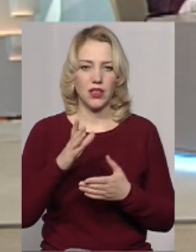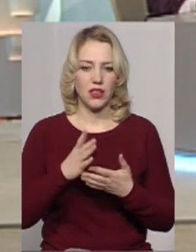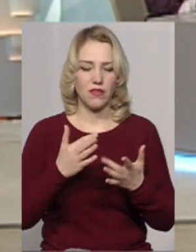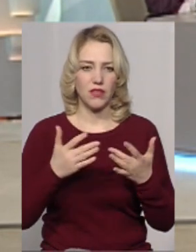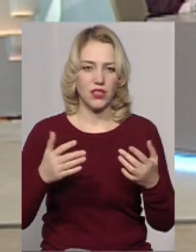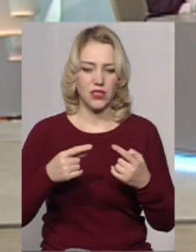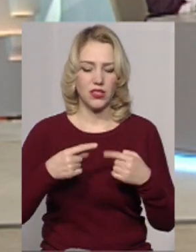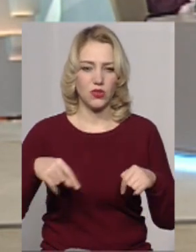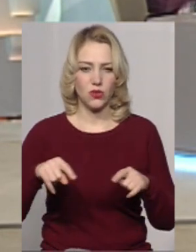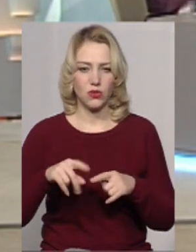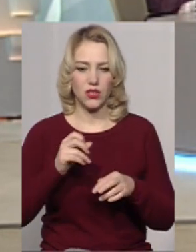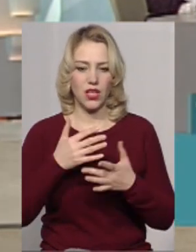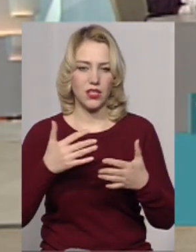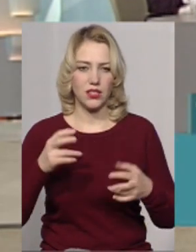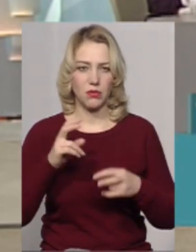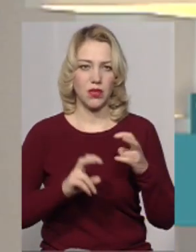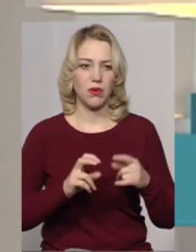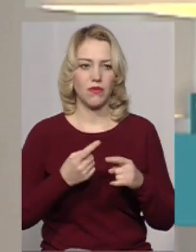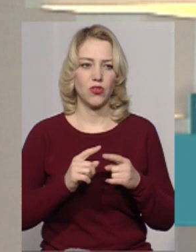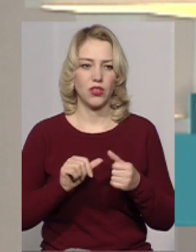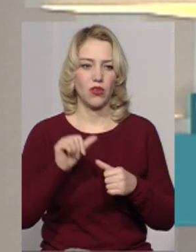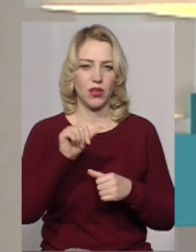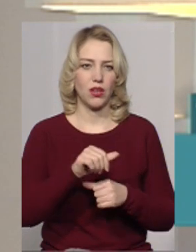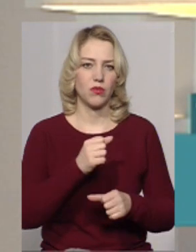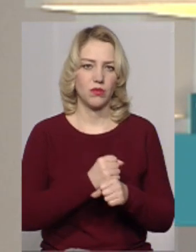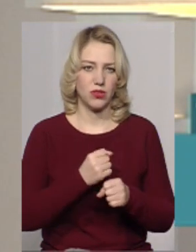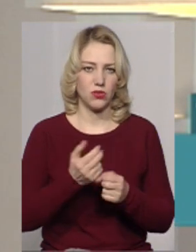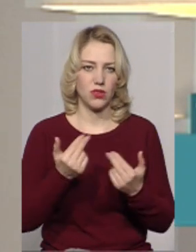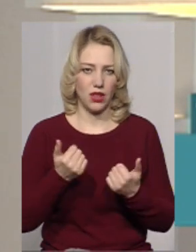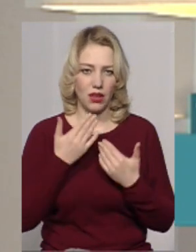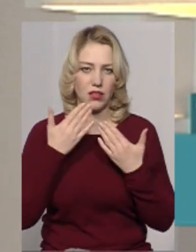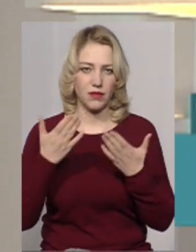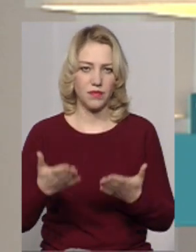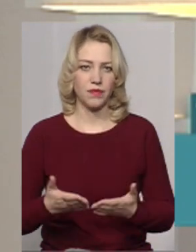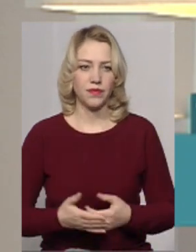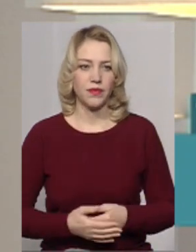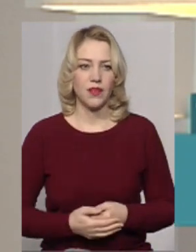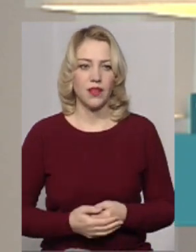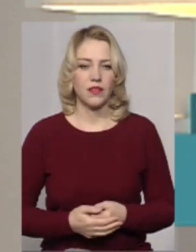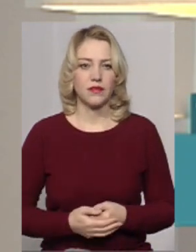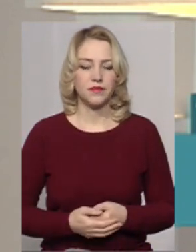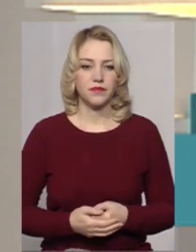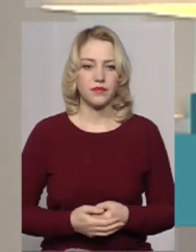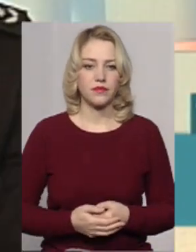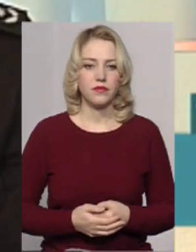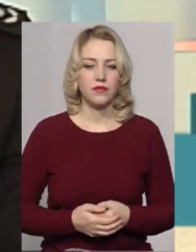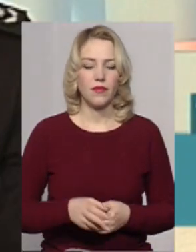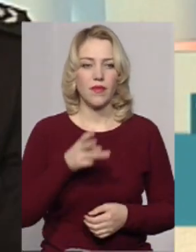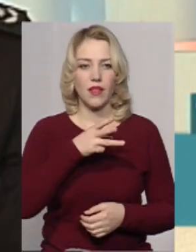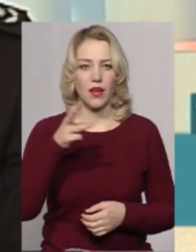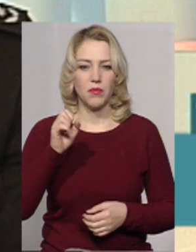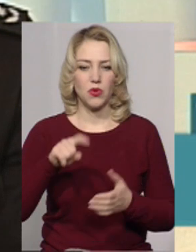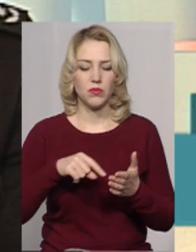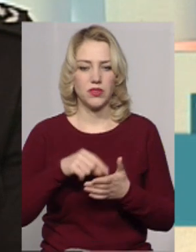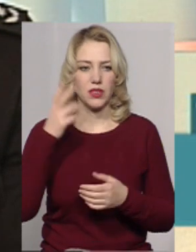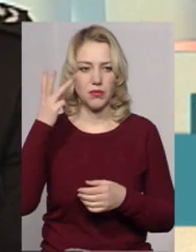структурах, на різних підприємствах, вони просто відокременно працюють, так? А тоді ви зможете координувати ці процеси? Камери в